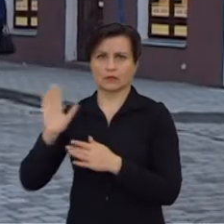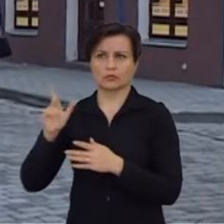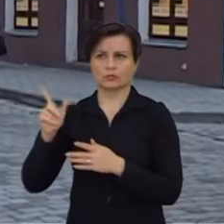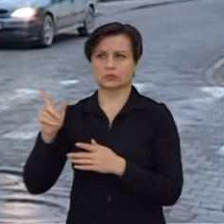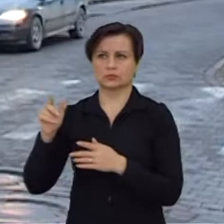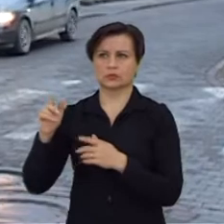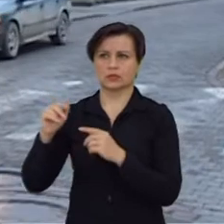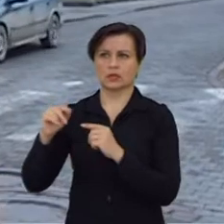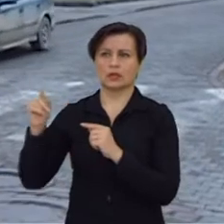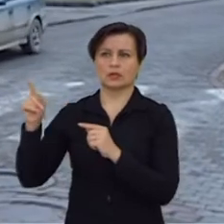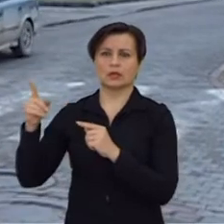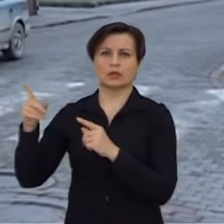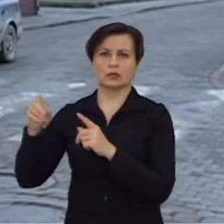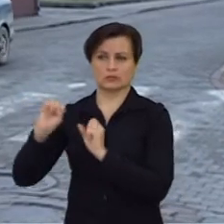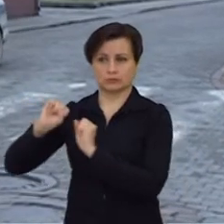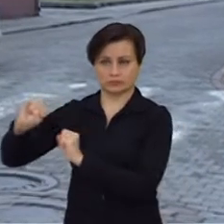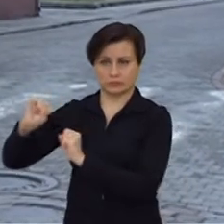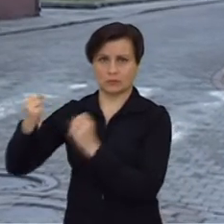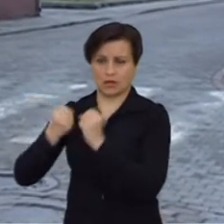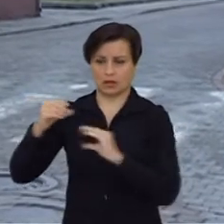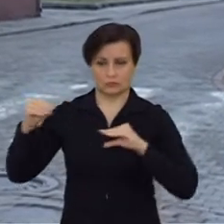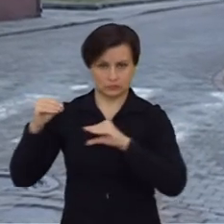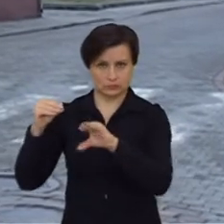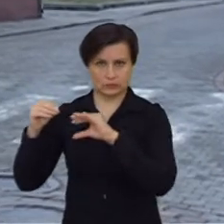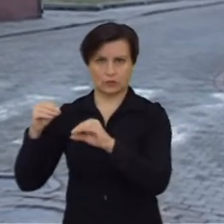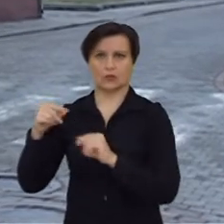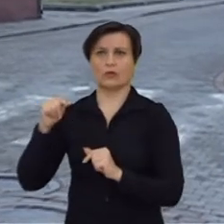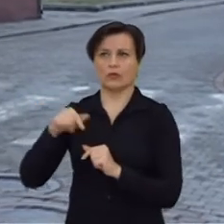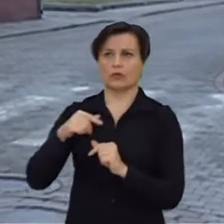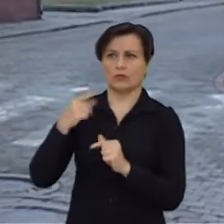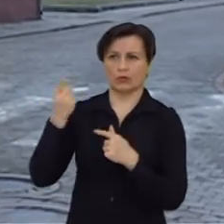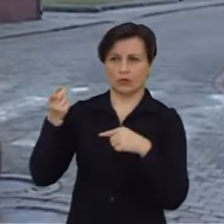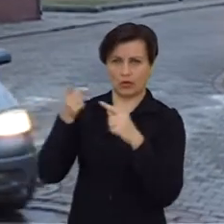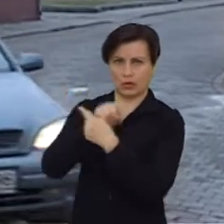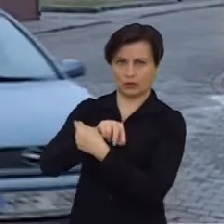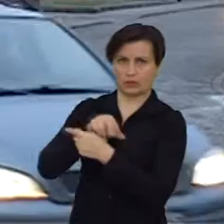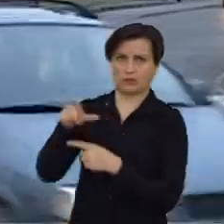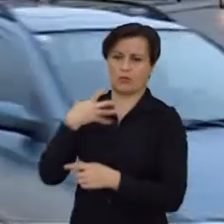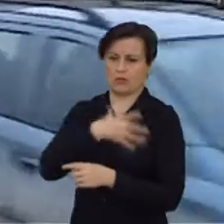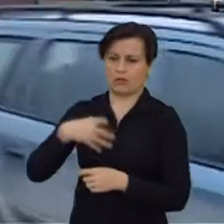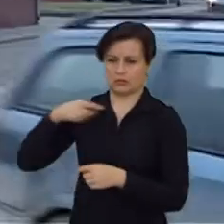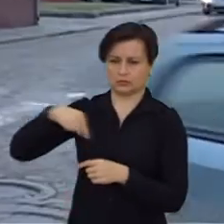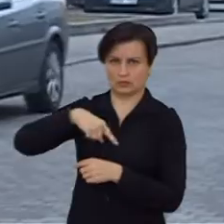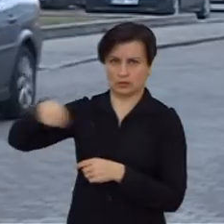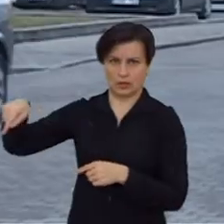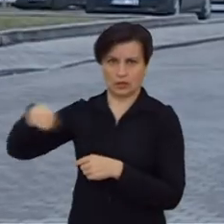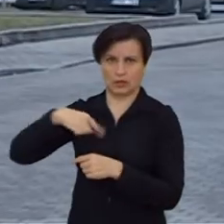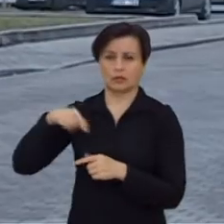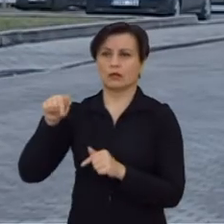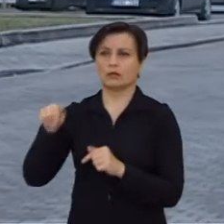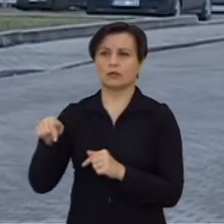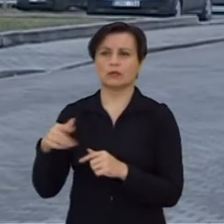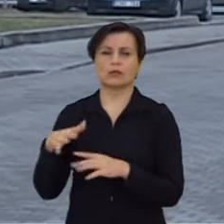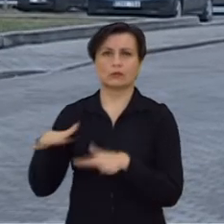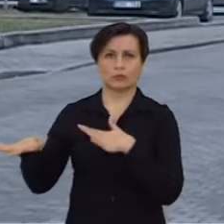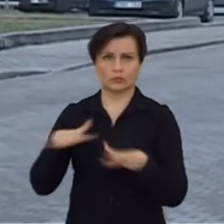ženklas pastatyti, o josvainio didžioji gatvės tas posaukis bus pagrindinės čia kelias. Taip daugumą judėjimas šia ir vyksta,